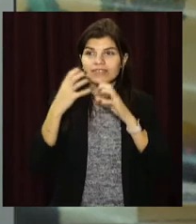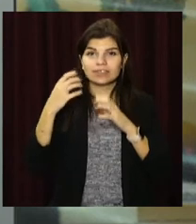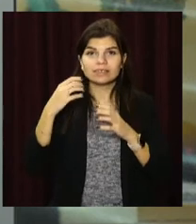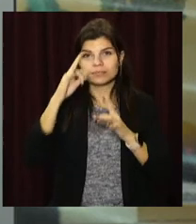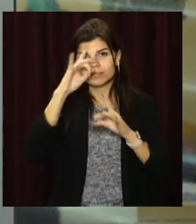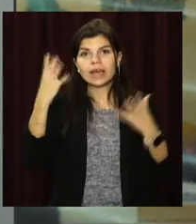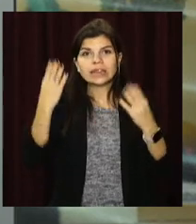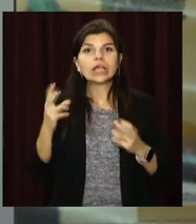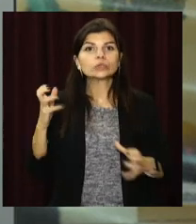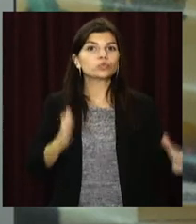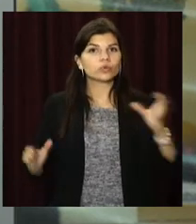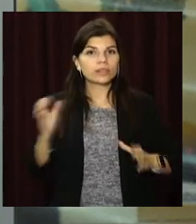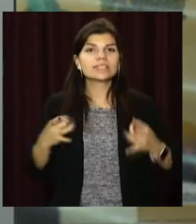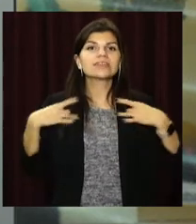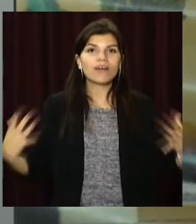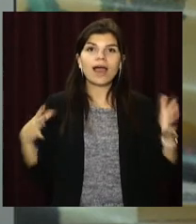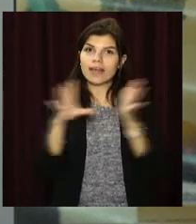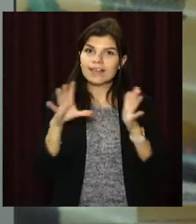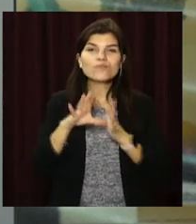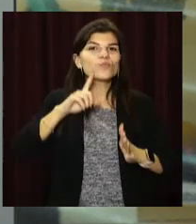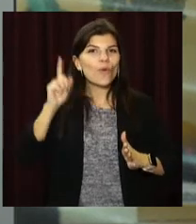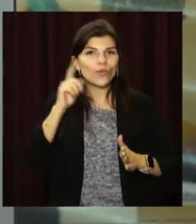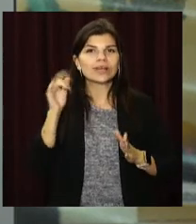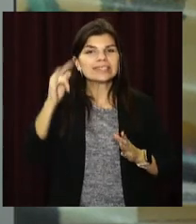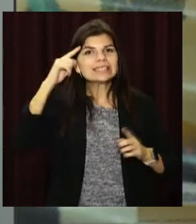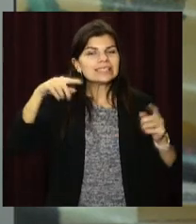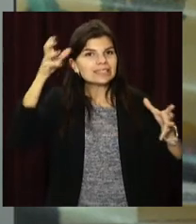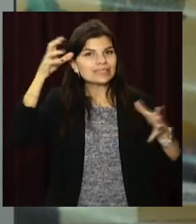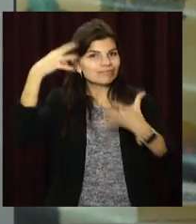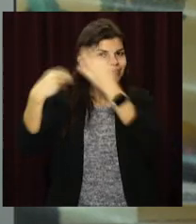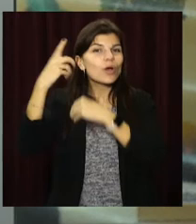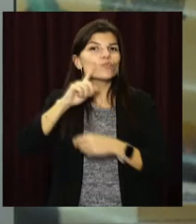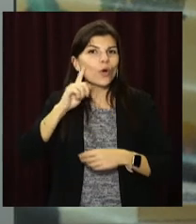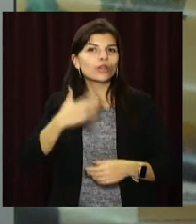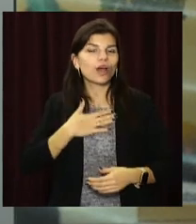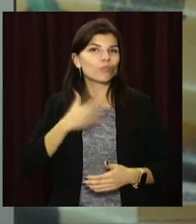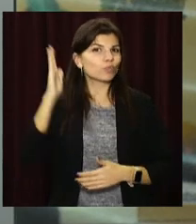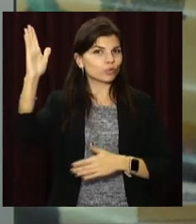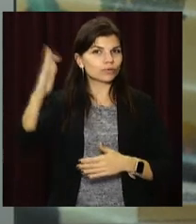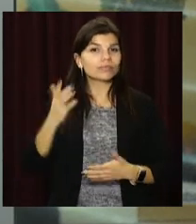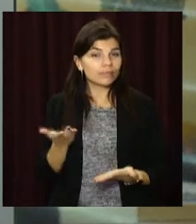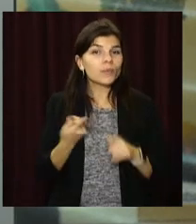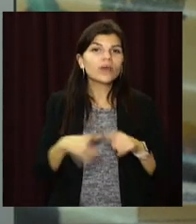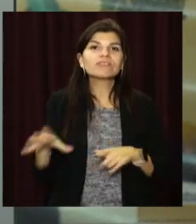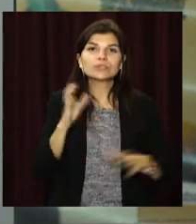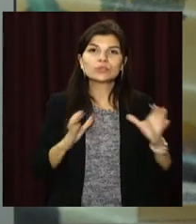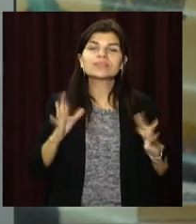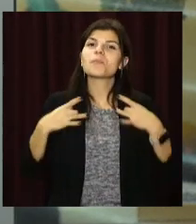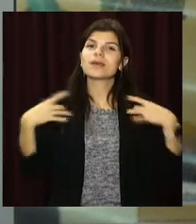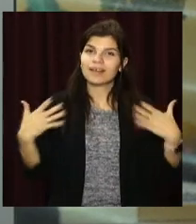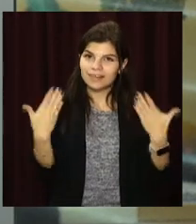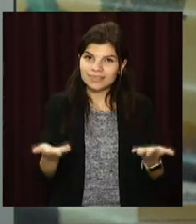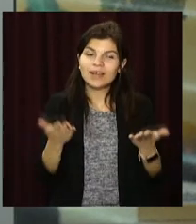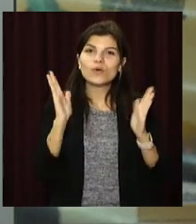Міжнародний день студента, свято енергії, молодості та знань. Молодь творить наше майбутнє. Тож усіх студентів зі